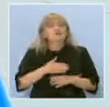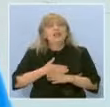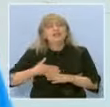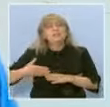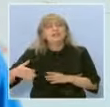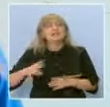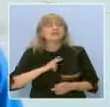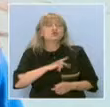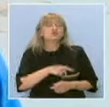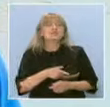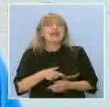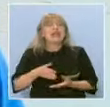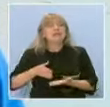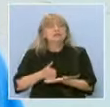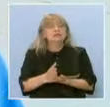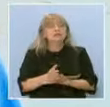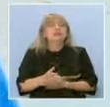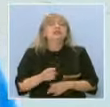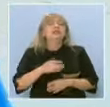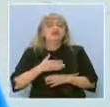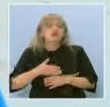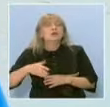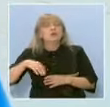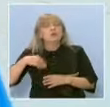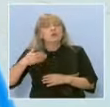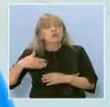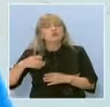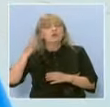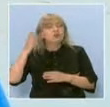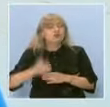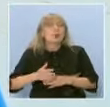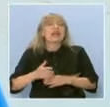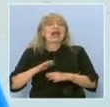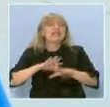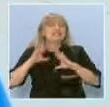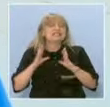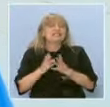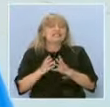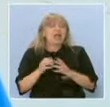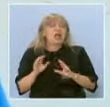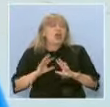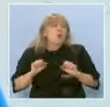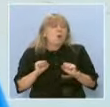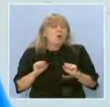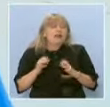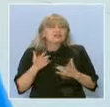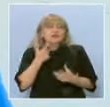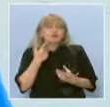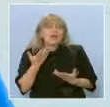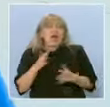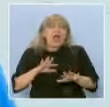социален цикъл, който продължава от началото на света и ще продължава до самия му край. И плашещото е, че всъщност